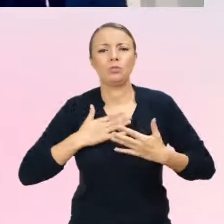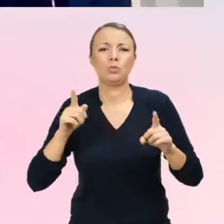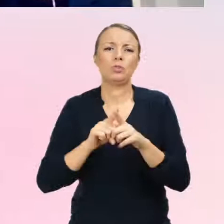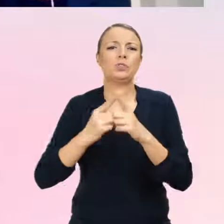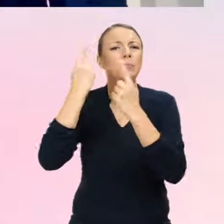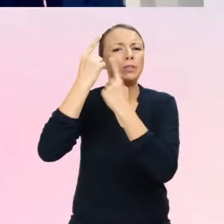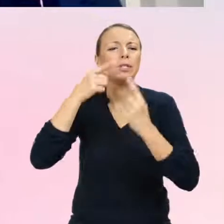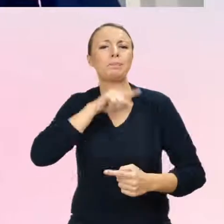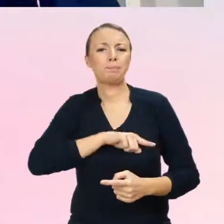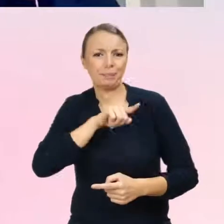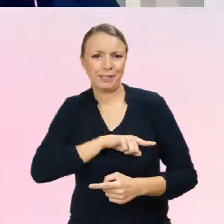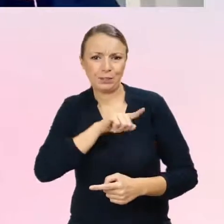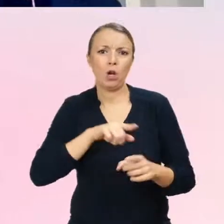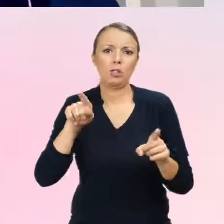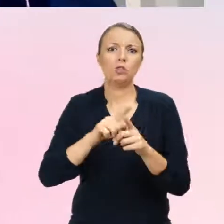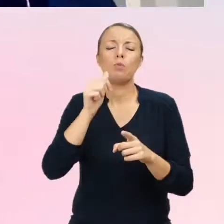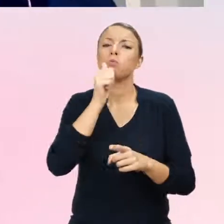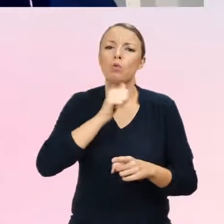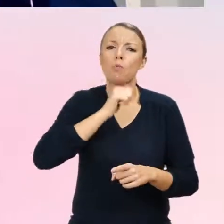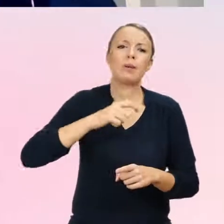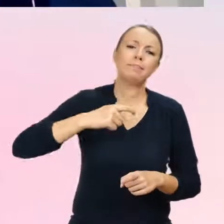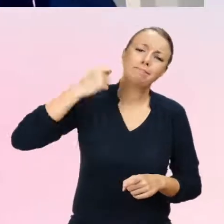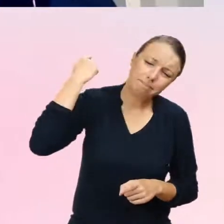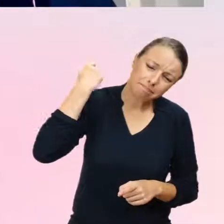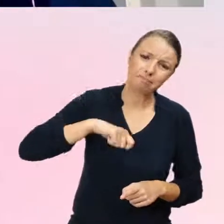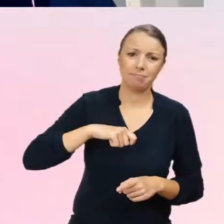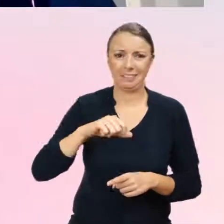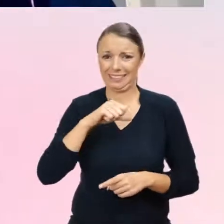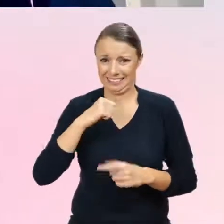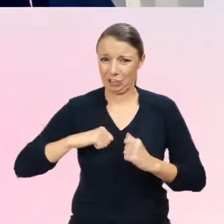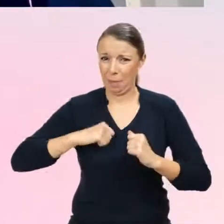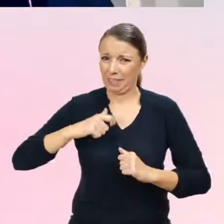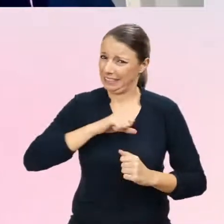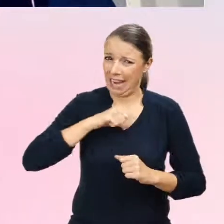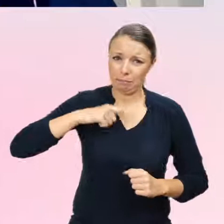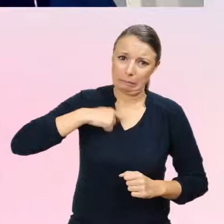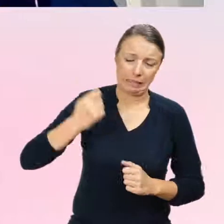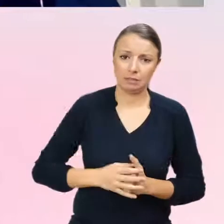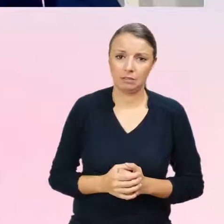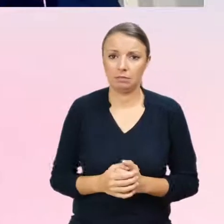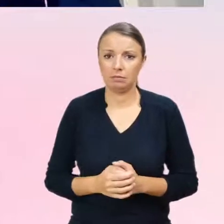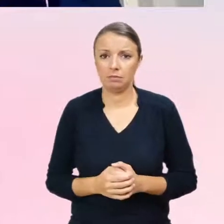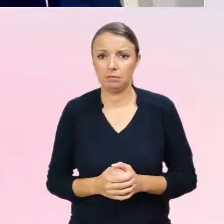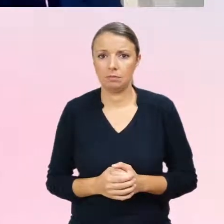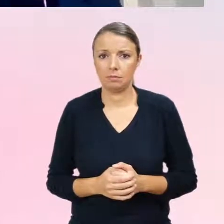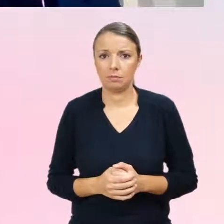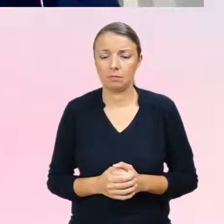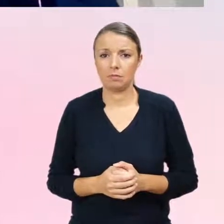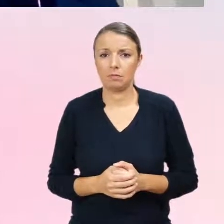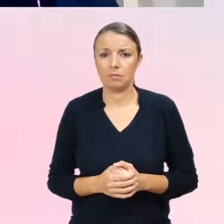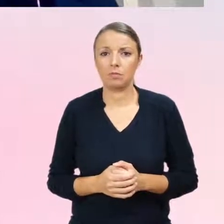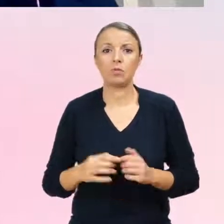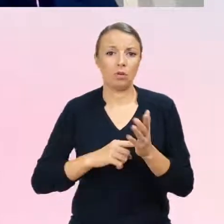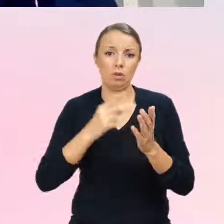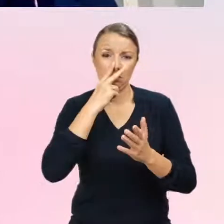myśli samobójcze, próby samobójcze. Trochę to pokrywa się z tym wcześniejszym badaniem w odniesieniu do większej